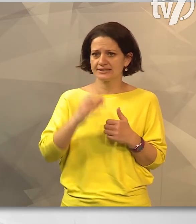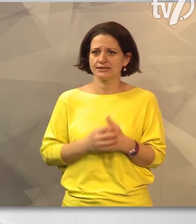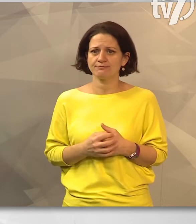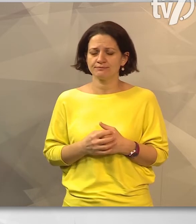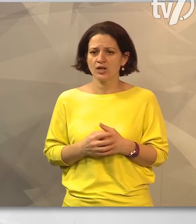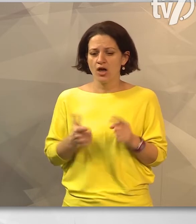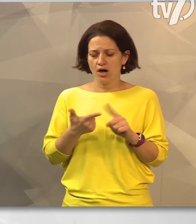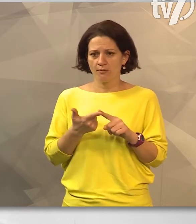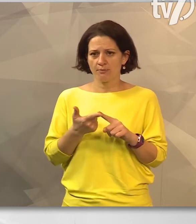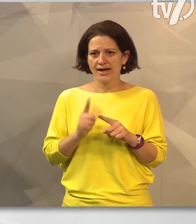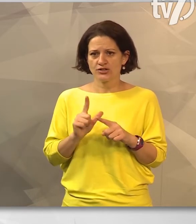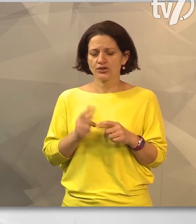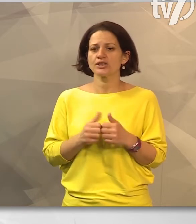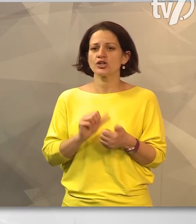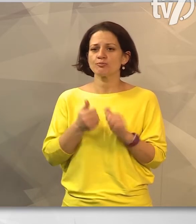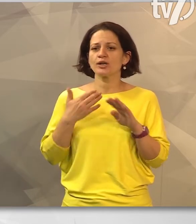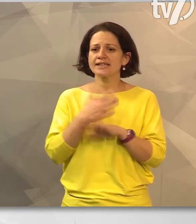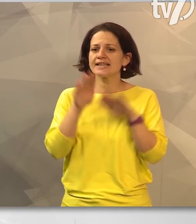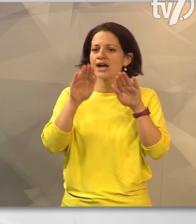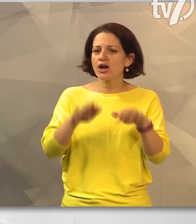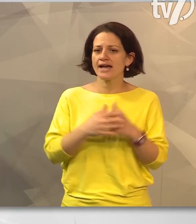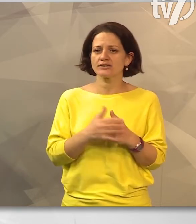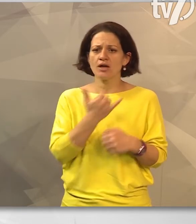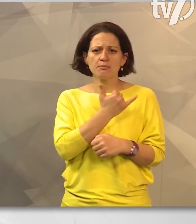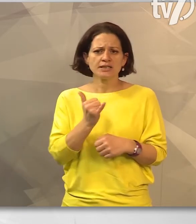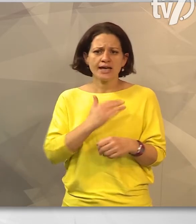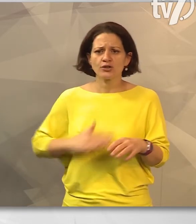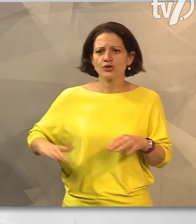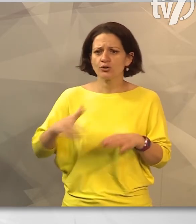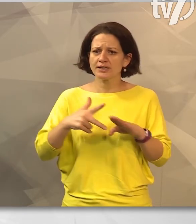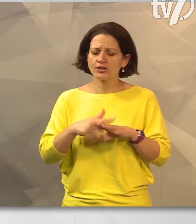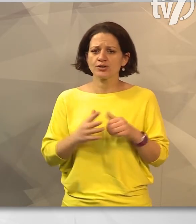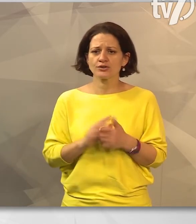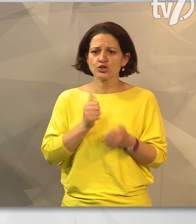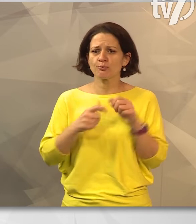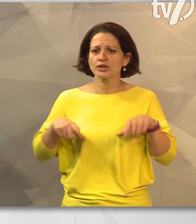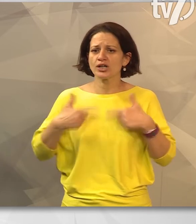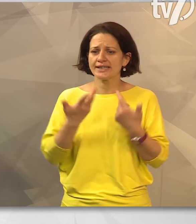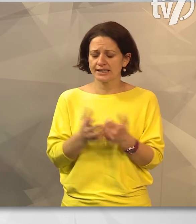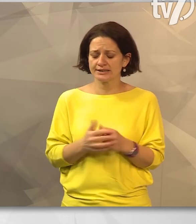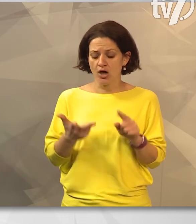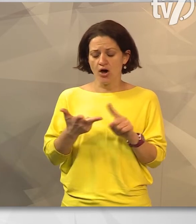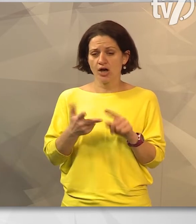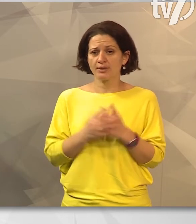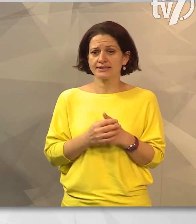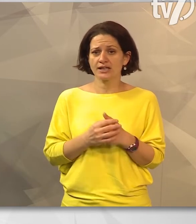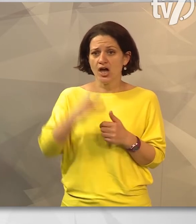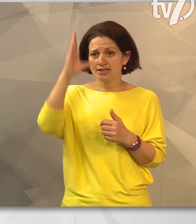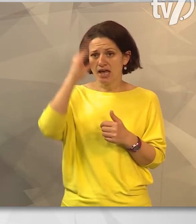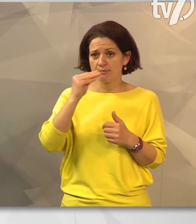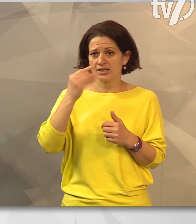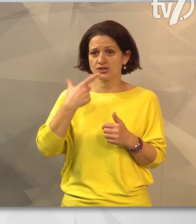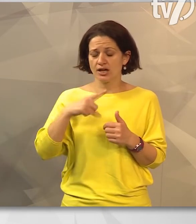nézni. A második a sport iránti alázata. Minden körülmények között a sportnak élt. A harmadik pedig az